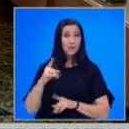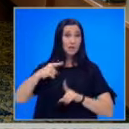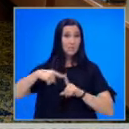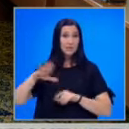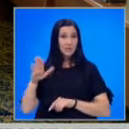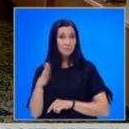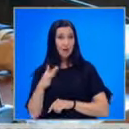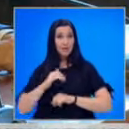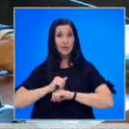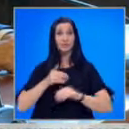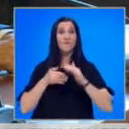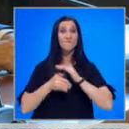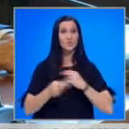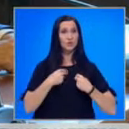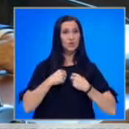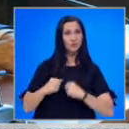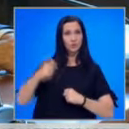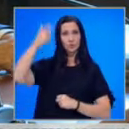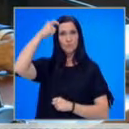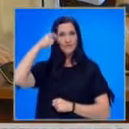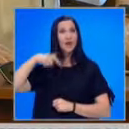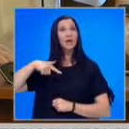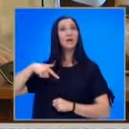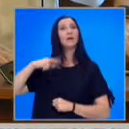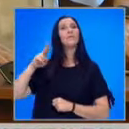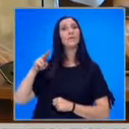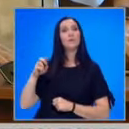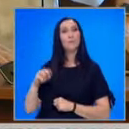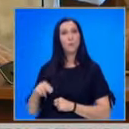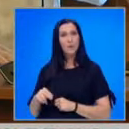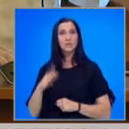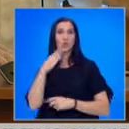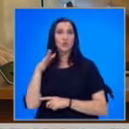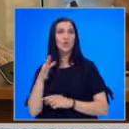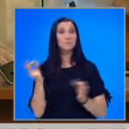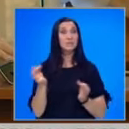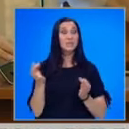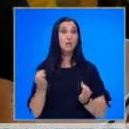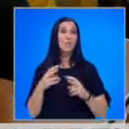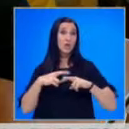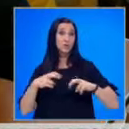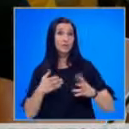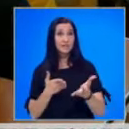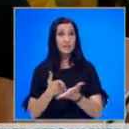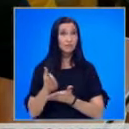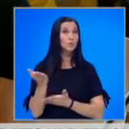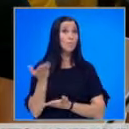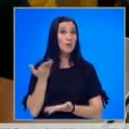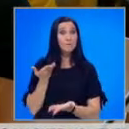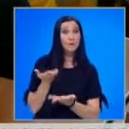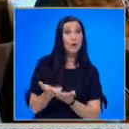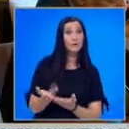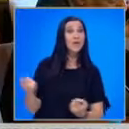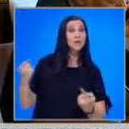месец май, в Дирекция вътрешна сигурност на МВР и в ГДБОК са унищожавали специални разузнавателни средства, които били прилагани